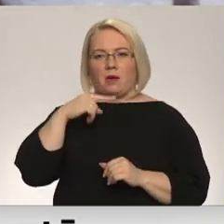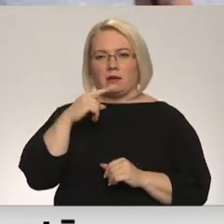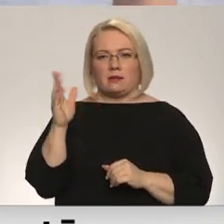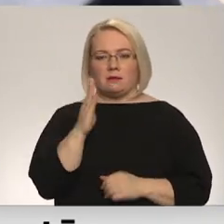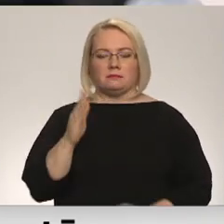Perševicis, Krundas, Televijas.